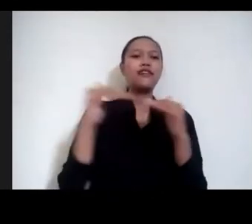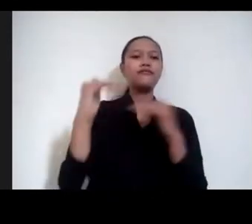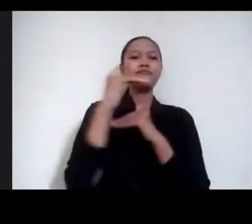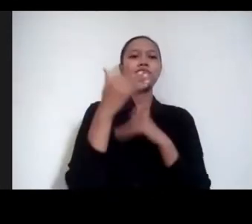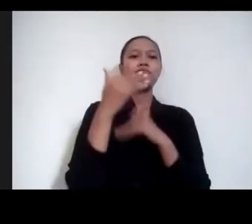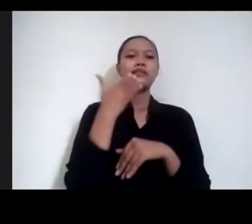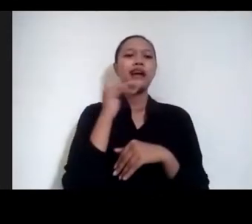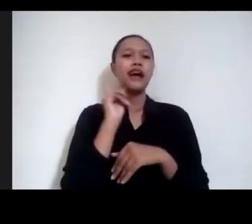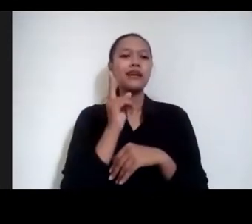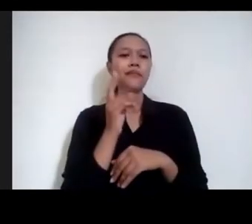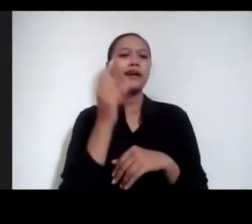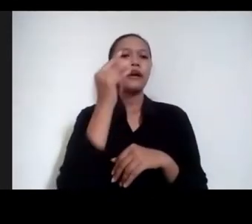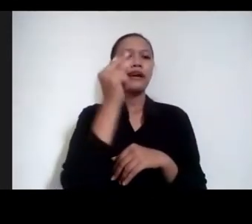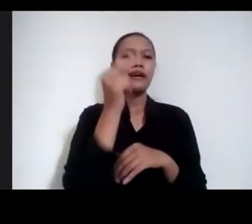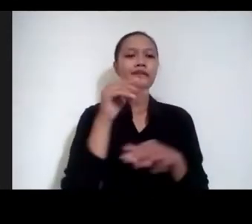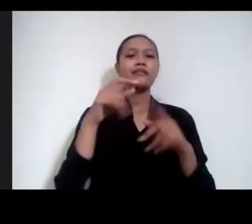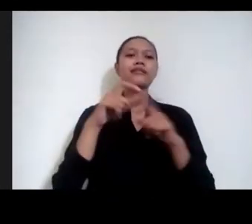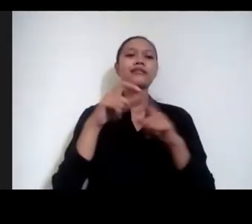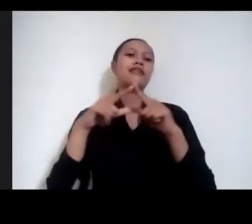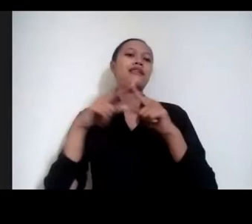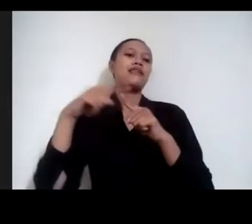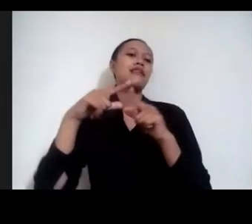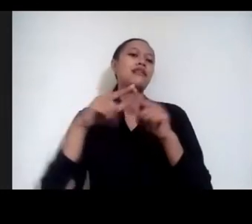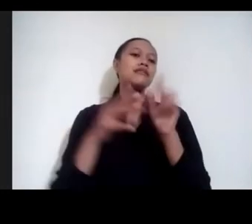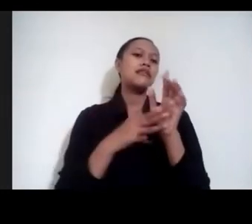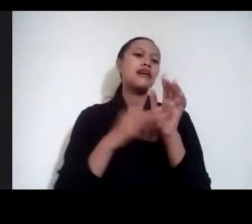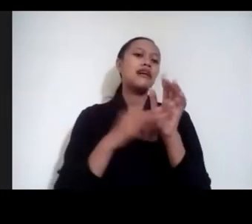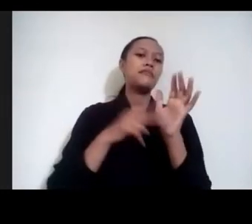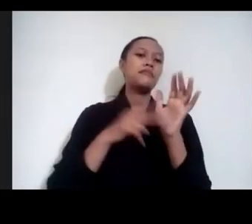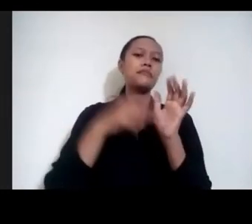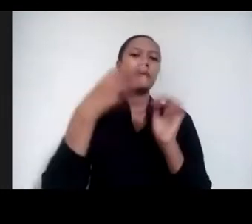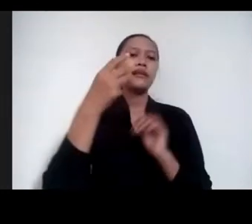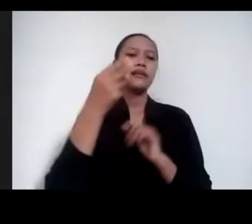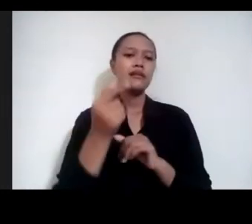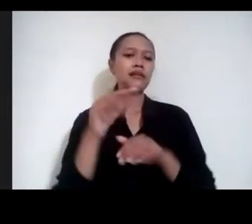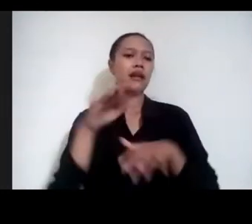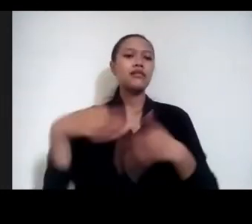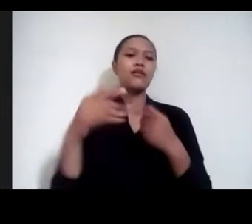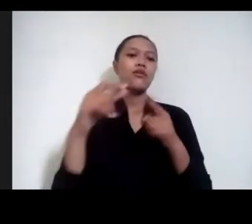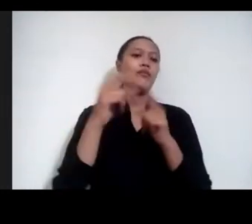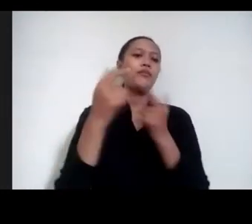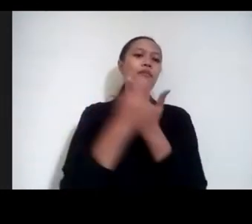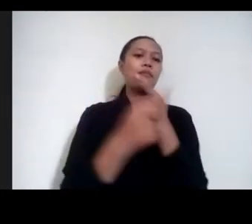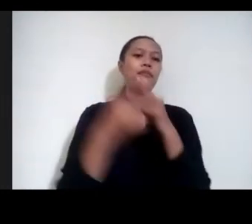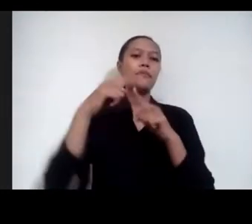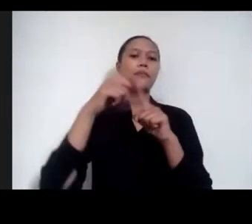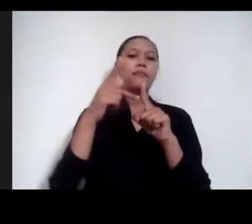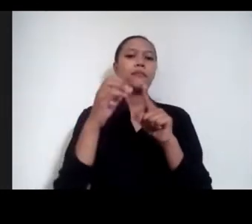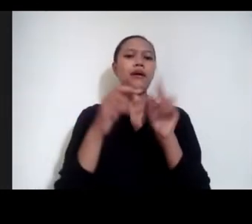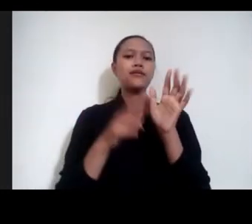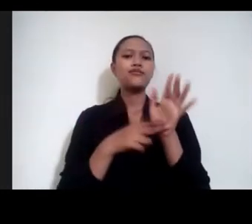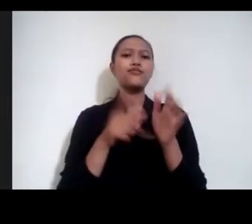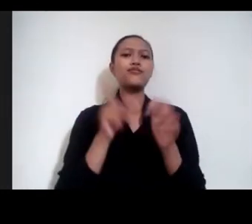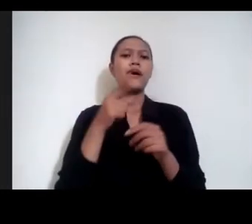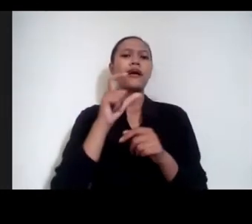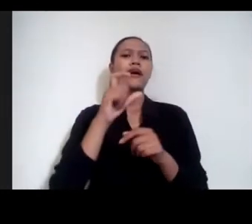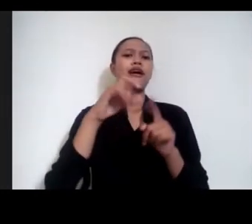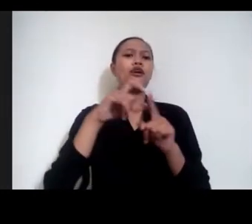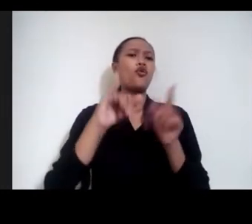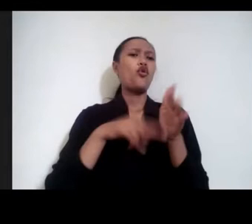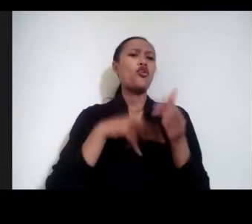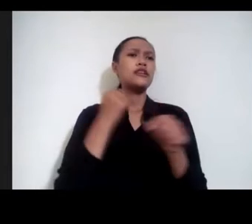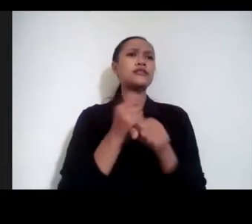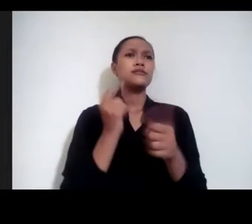R Ada Pakai Data Miner Atau Pakai Python Ini Pakai Coding Saya pun Sebenarnya Nggak Menguasain Soal Apa